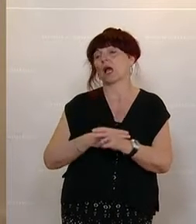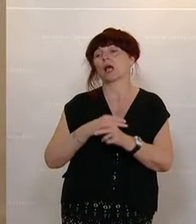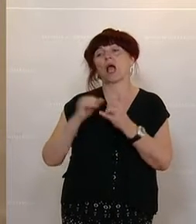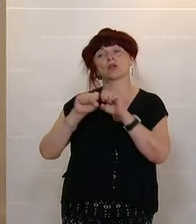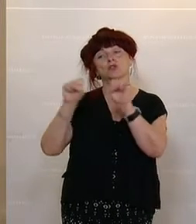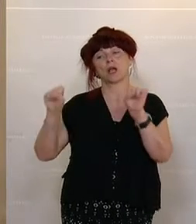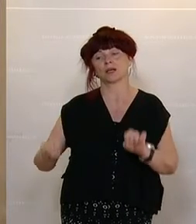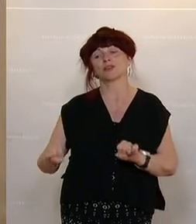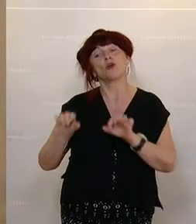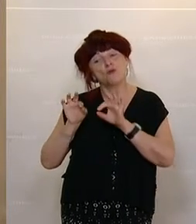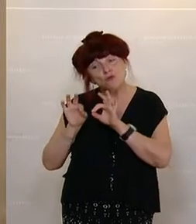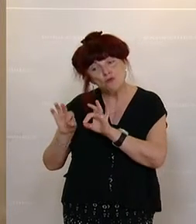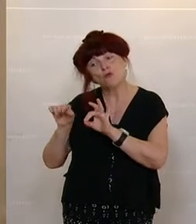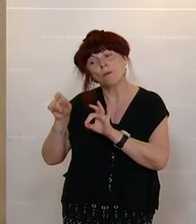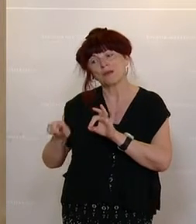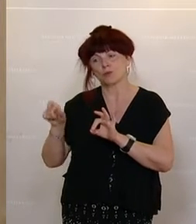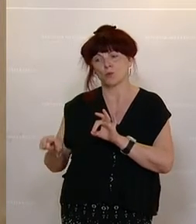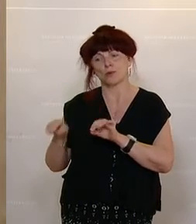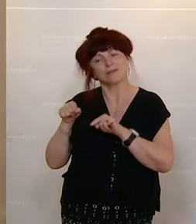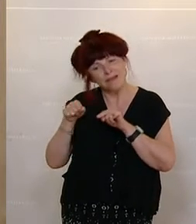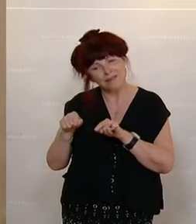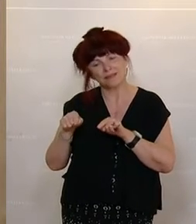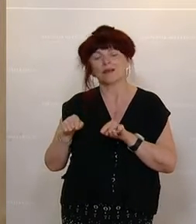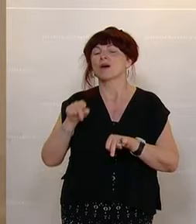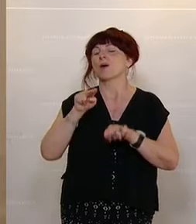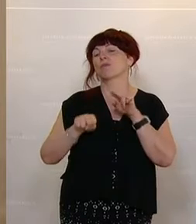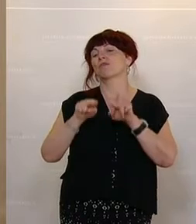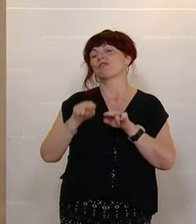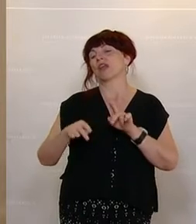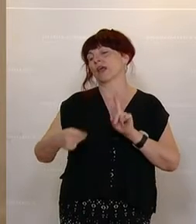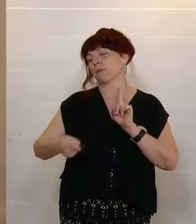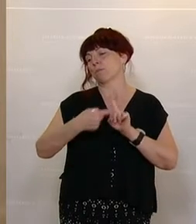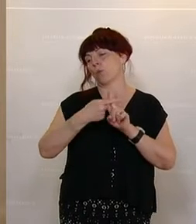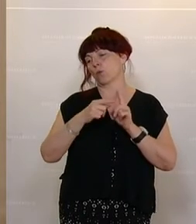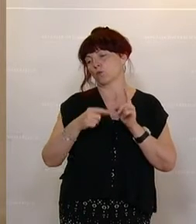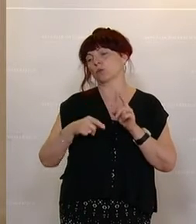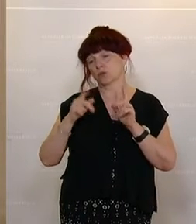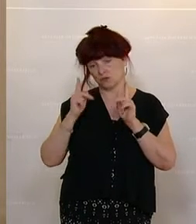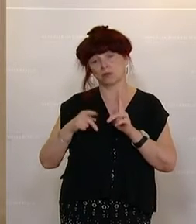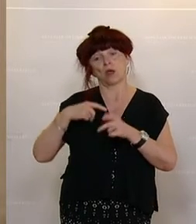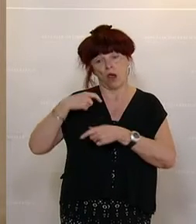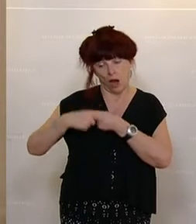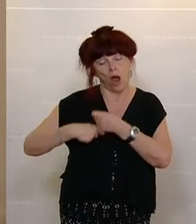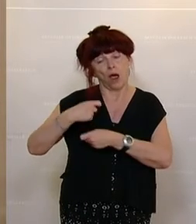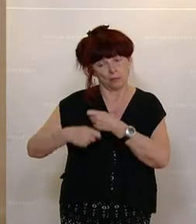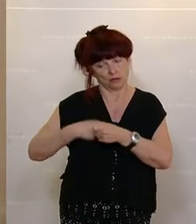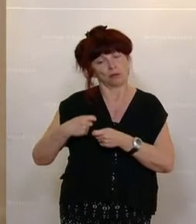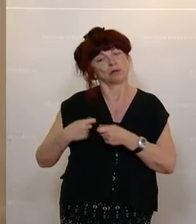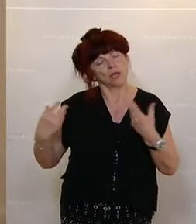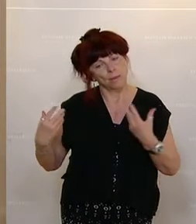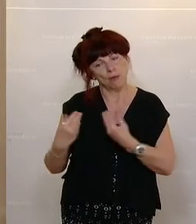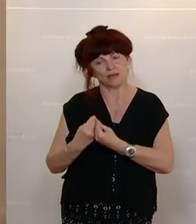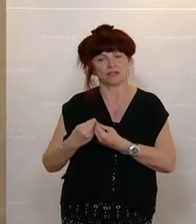Pflegebonus gemeinsam mit der Regierung erarbeitet. Und die